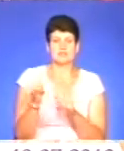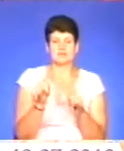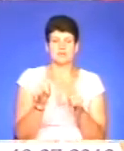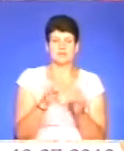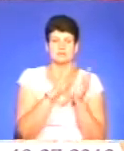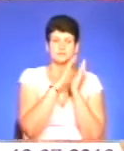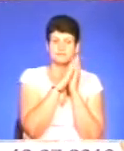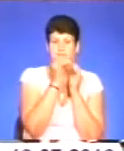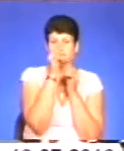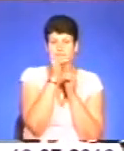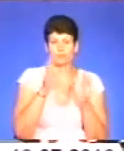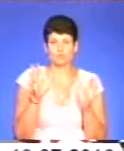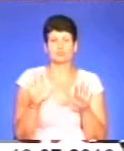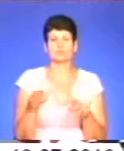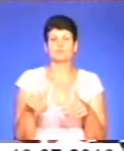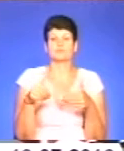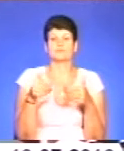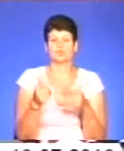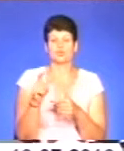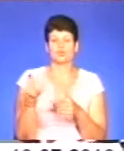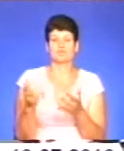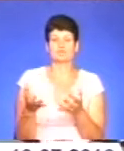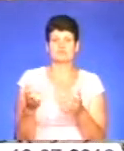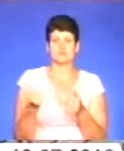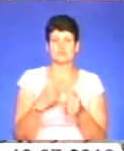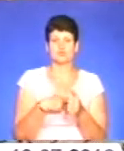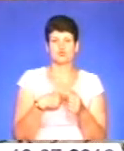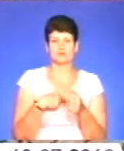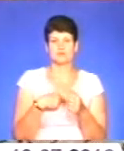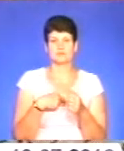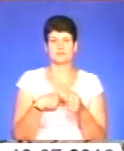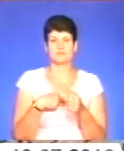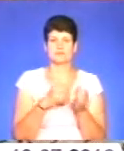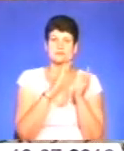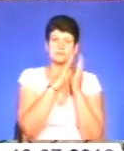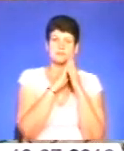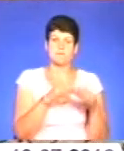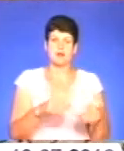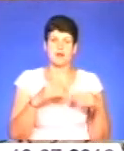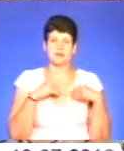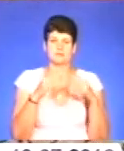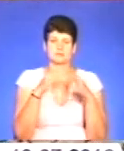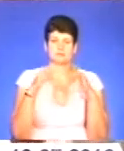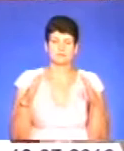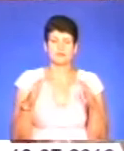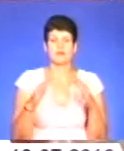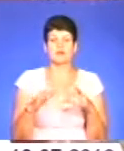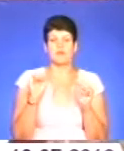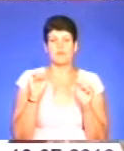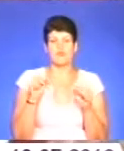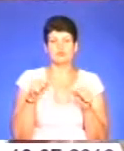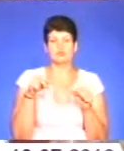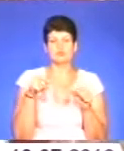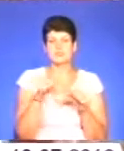священики не зможуть, тому рекомендують людям взяти з собою намети, спальники і каремати. Дорогою до Зарваниці прощани можуть